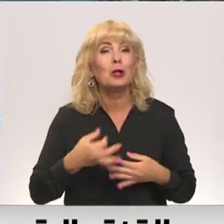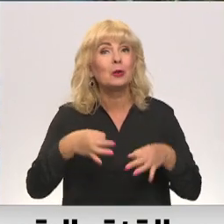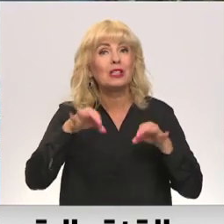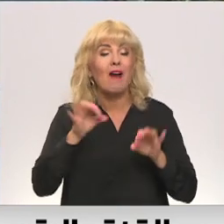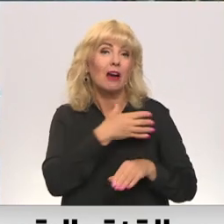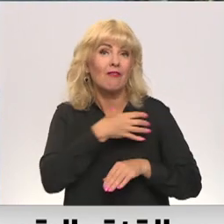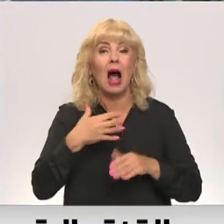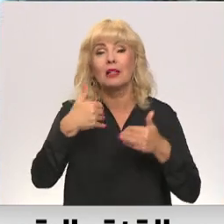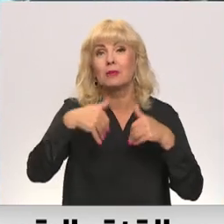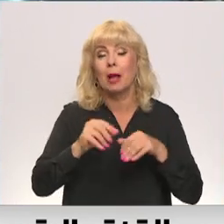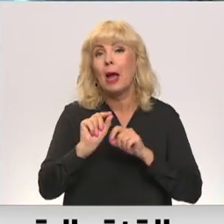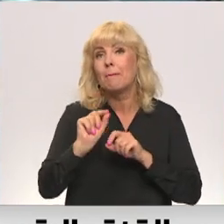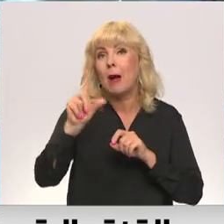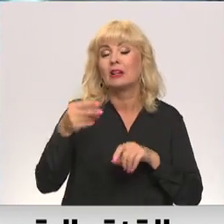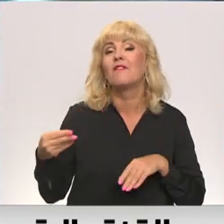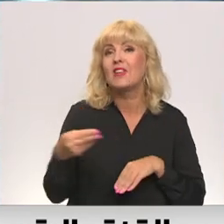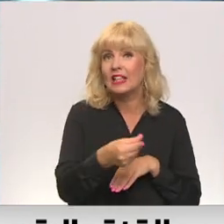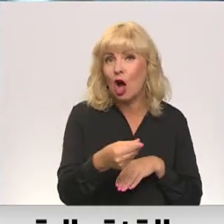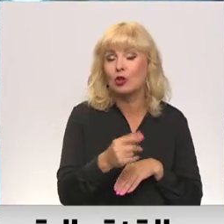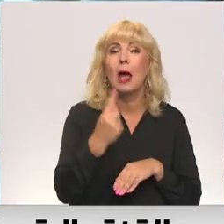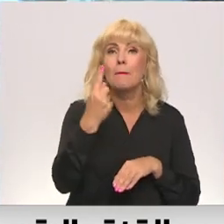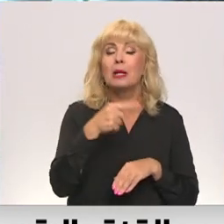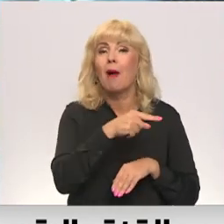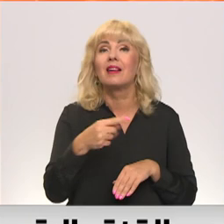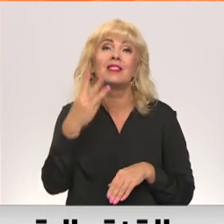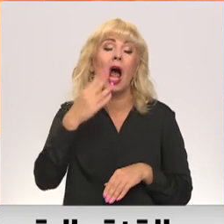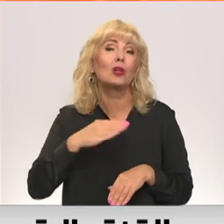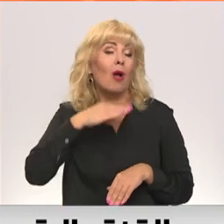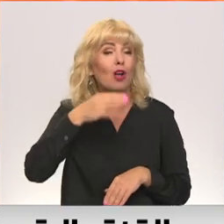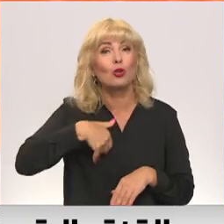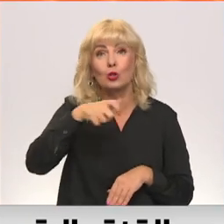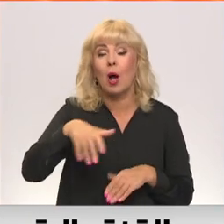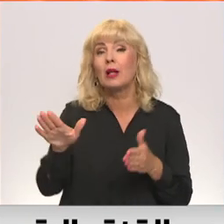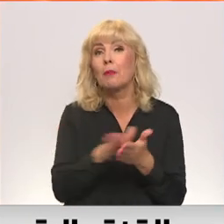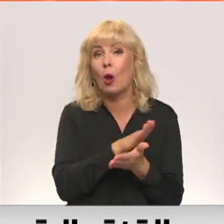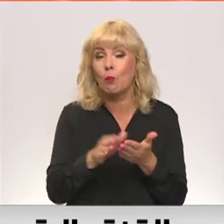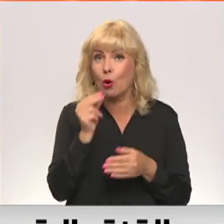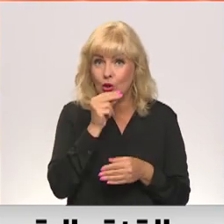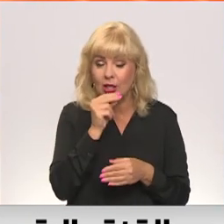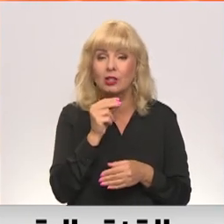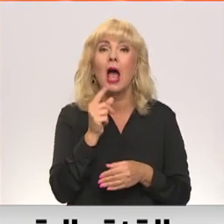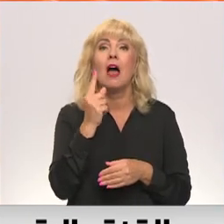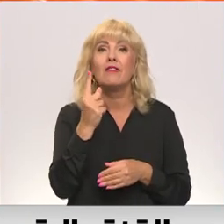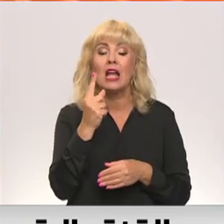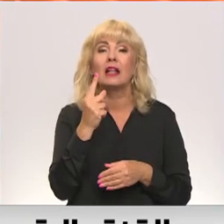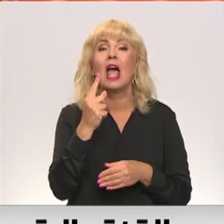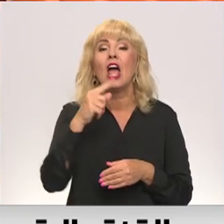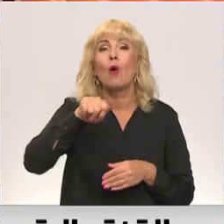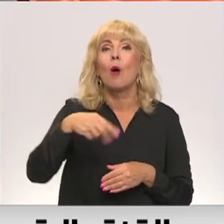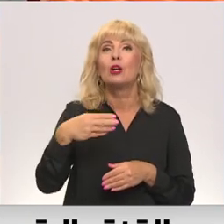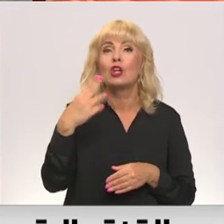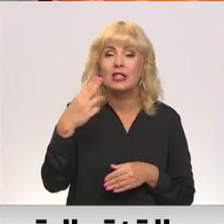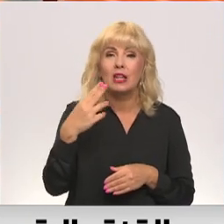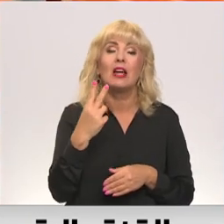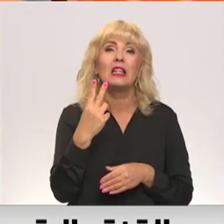bija valdības lēmums palielināt finansējumu 1. līdz 4. klāšu skolēnu brīvpusdienā no eiro 42 līdz 2